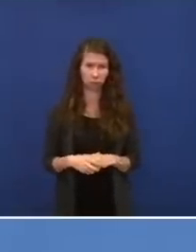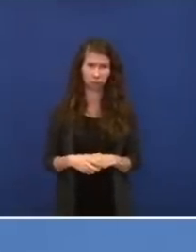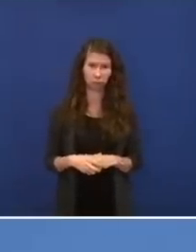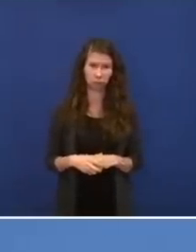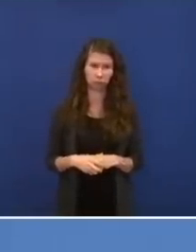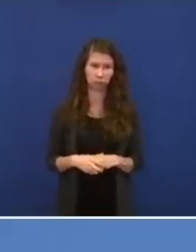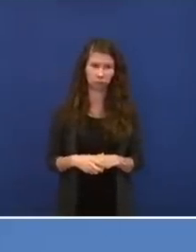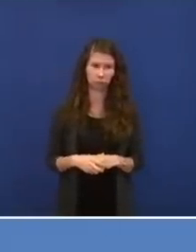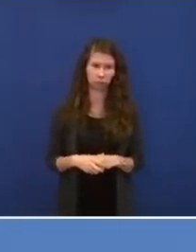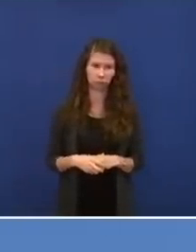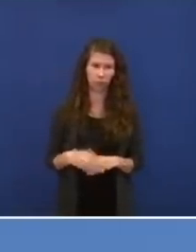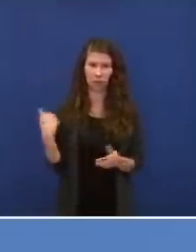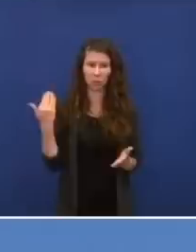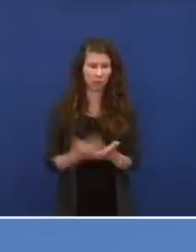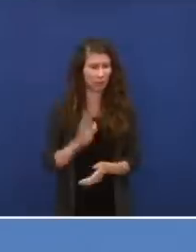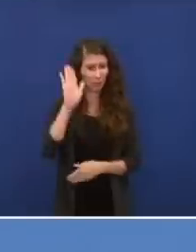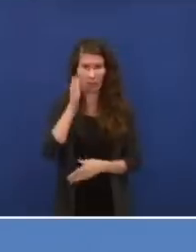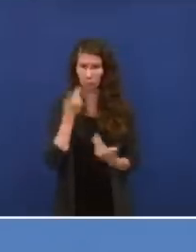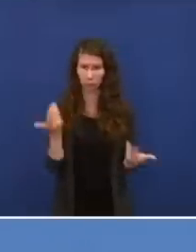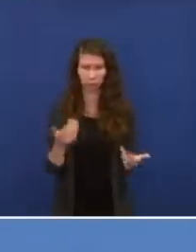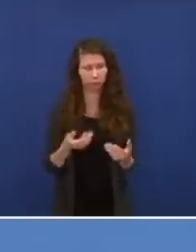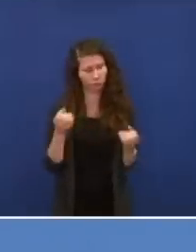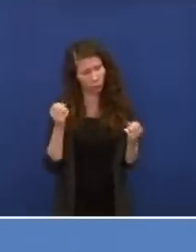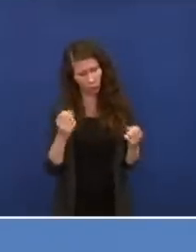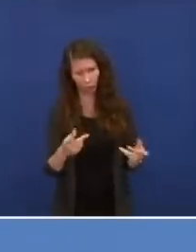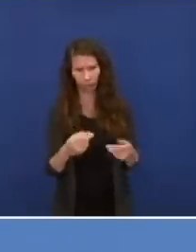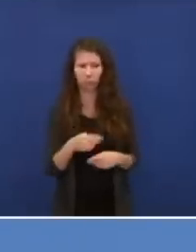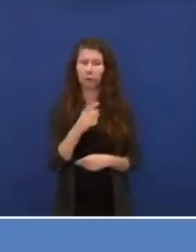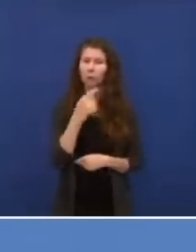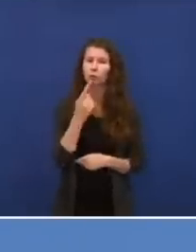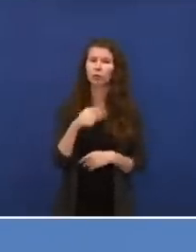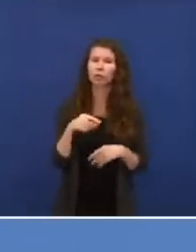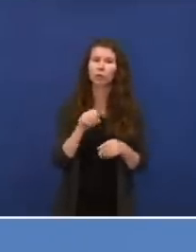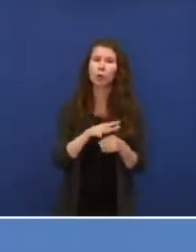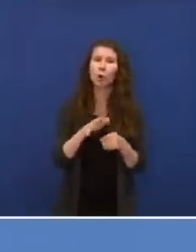Ja, Sie haben sich halt bislang noch nicht gemeldet. Sie sagten Corona.